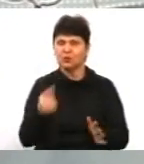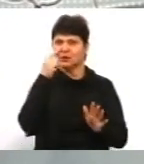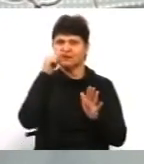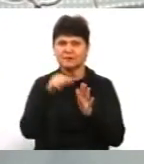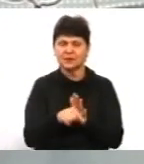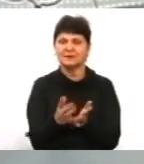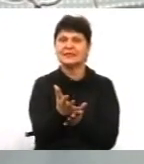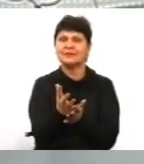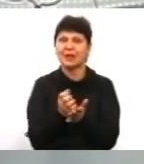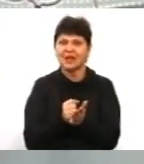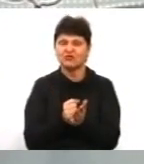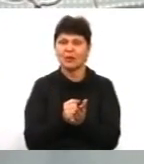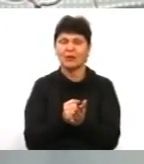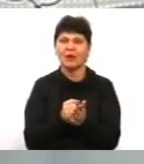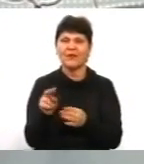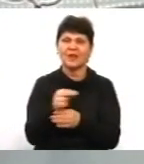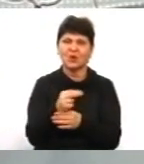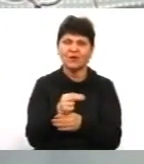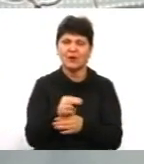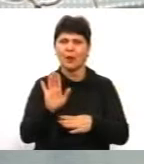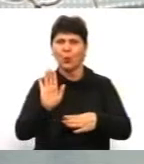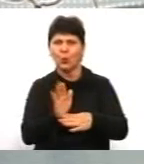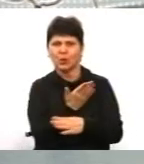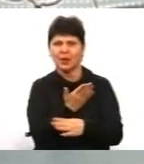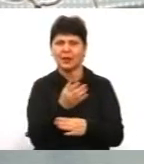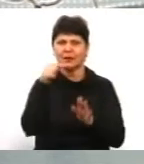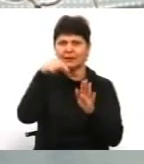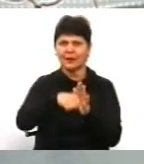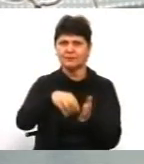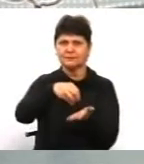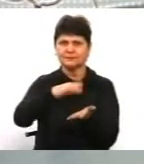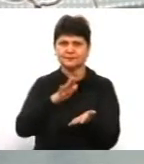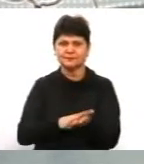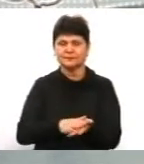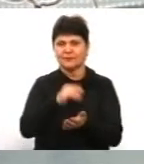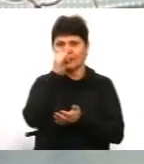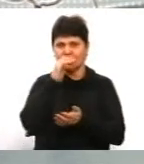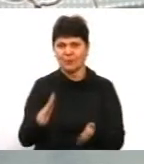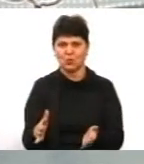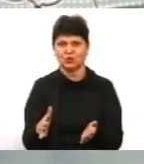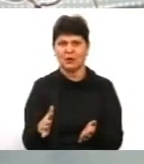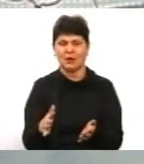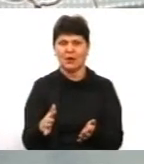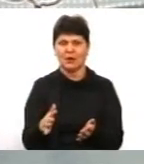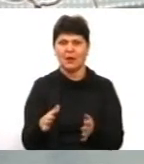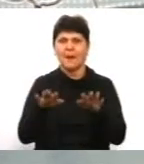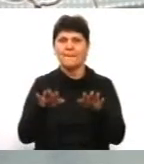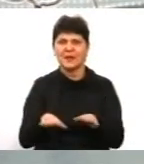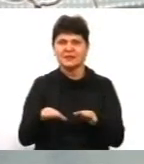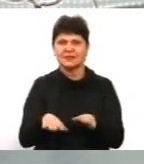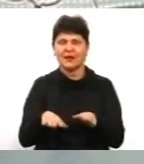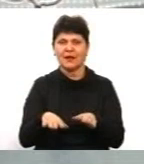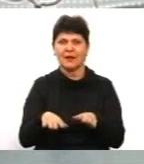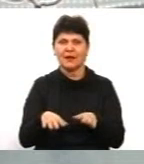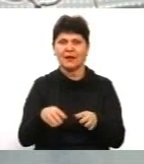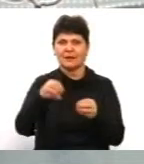файли, відкоригувати, тобто видалити деякі файли, не може втручатися в розташування, визначення місця розташування,